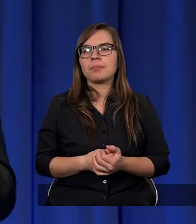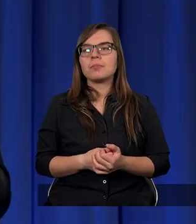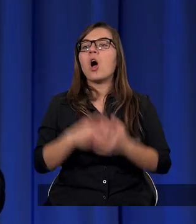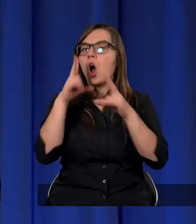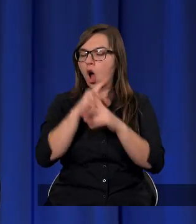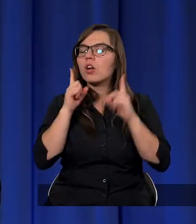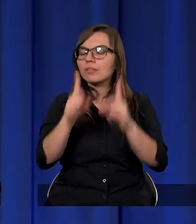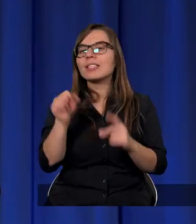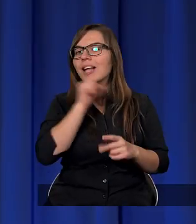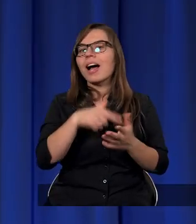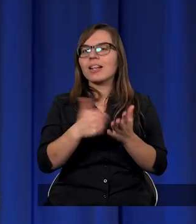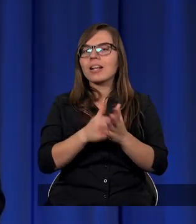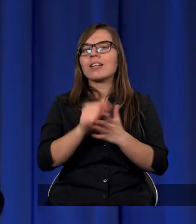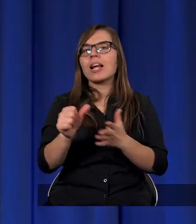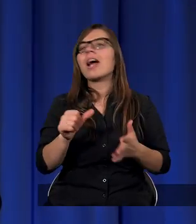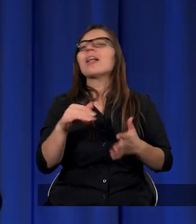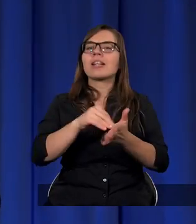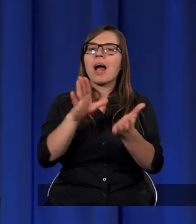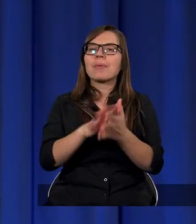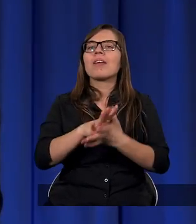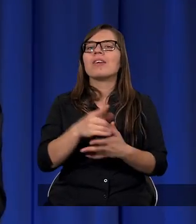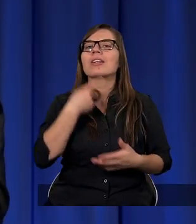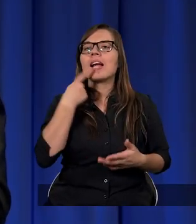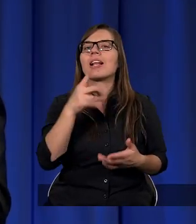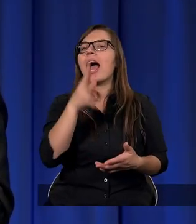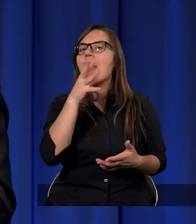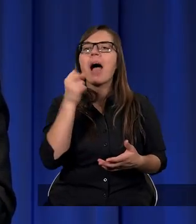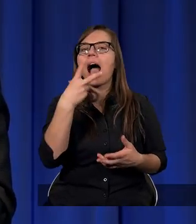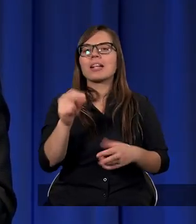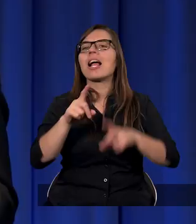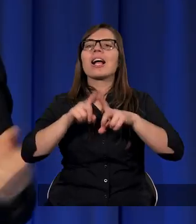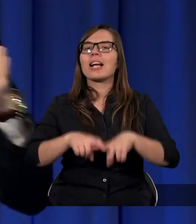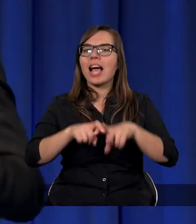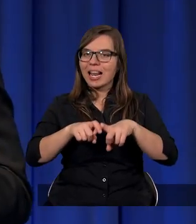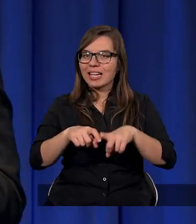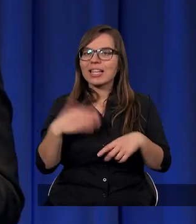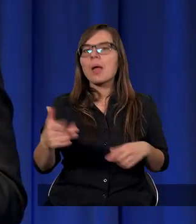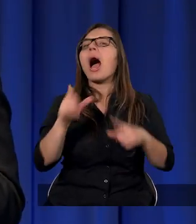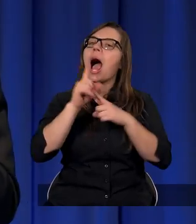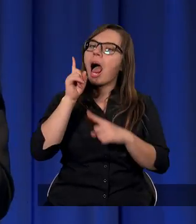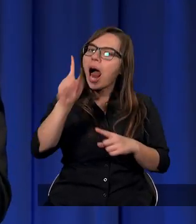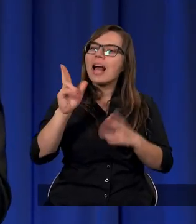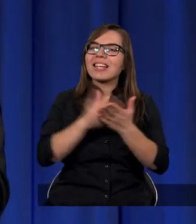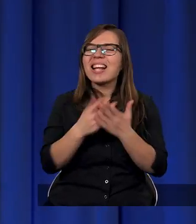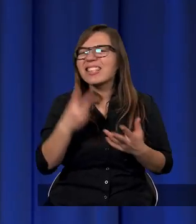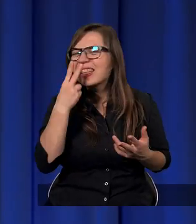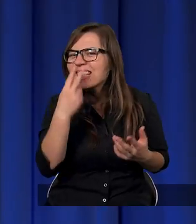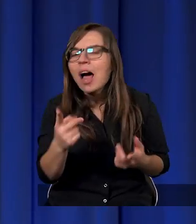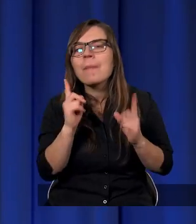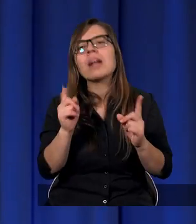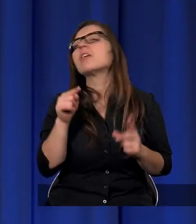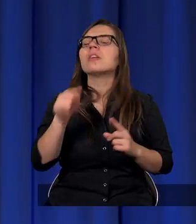Oczywiście Stary Testament jest zapisany w języku hebrajskim, nie w języku greckim, ale kiedy zerkniemy do